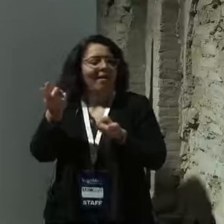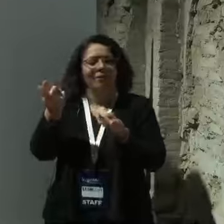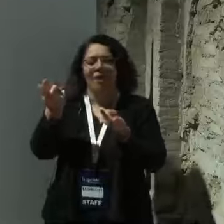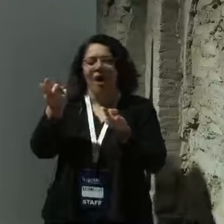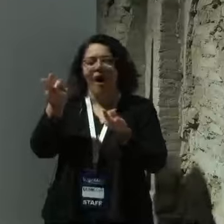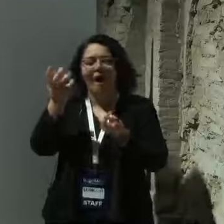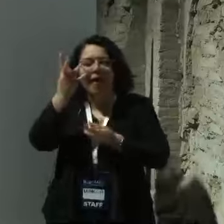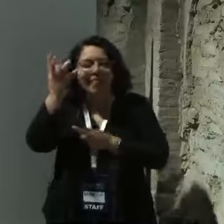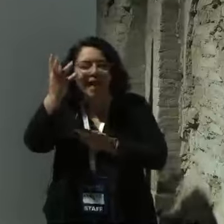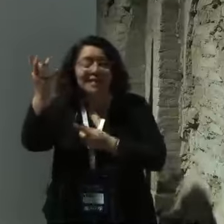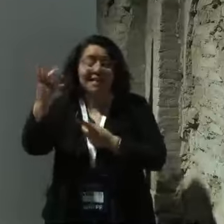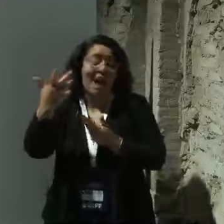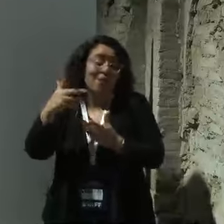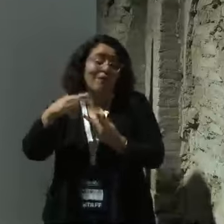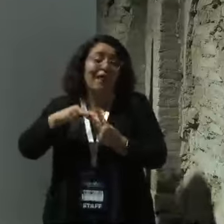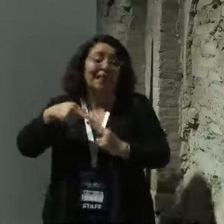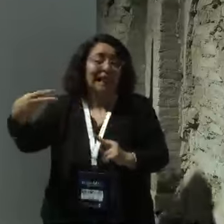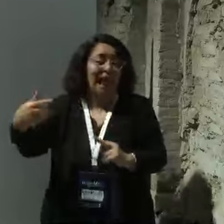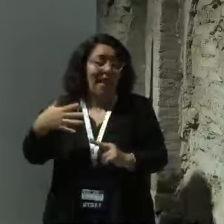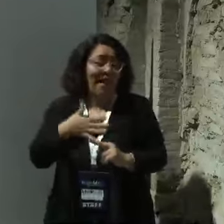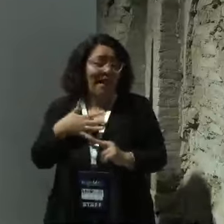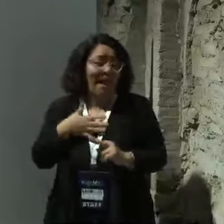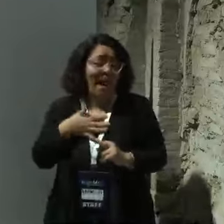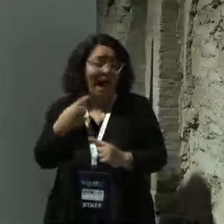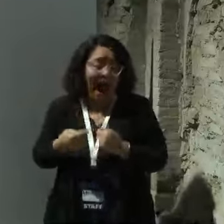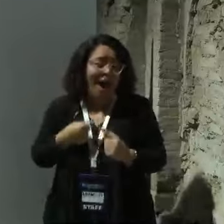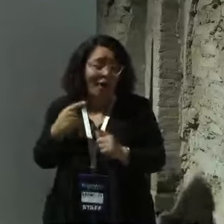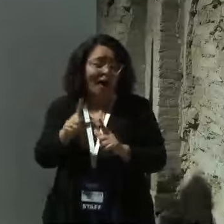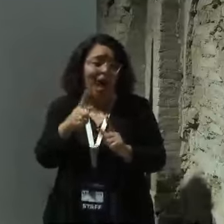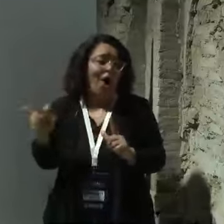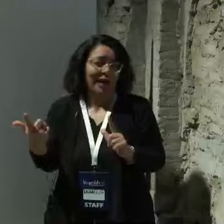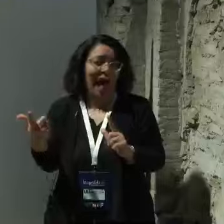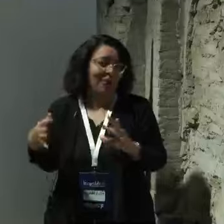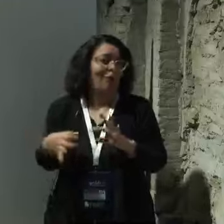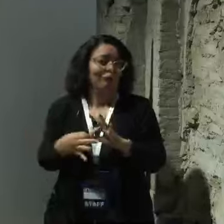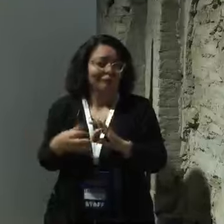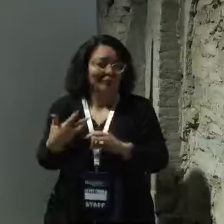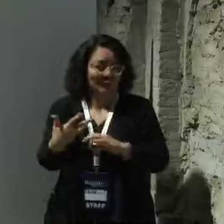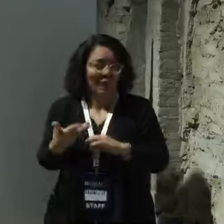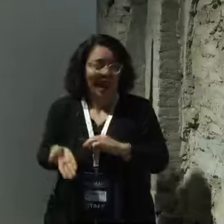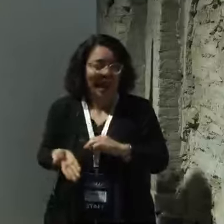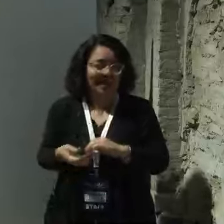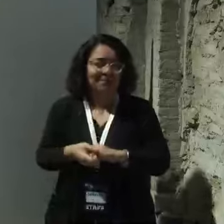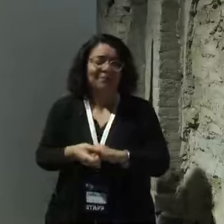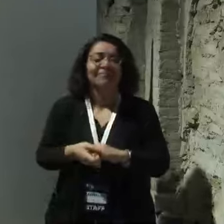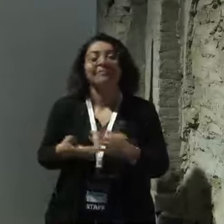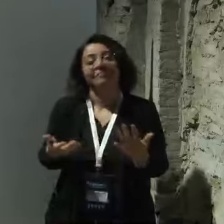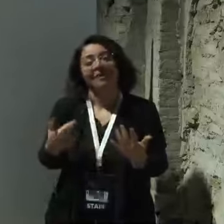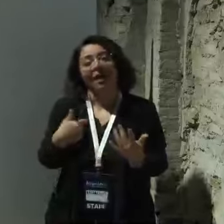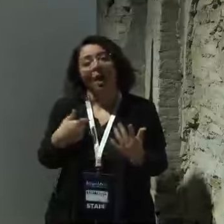abbiamo ancora nel DNA Leonardo da Vinci dove sostanzialmente possiamo